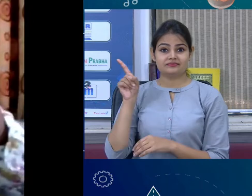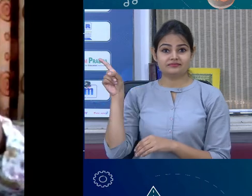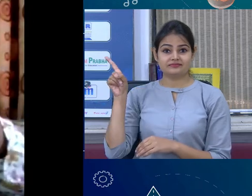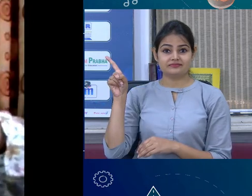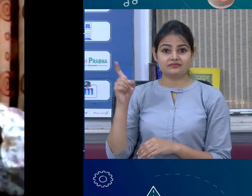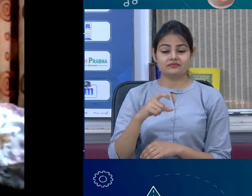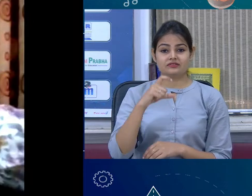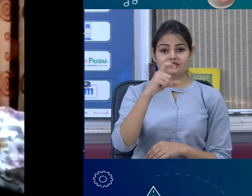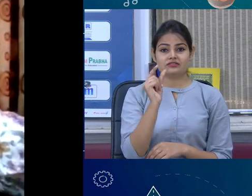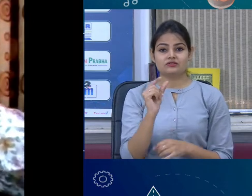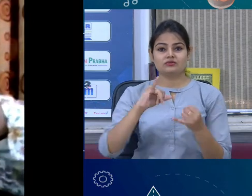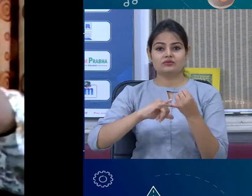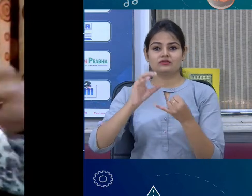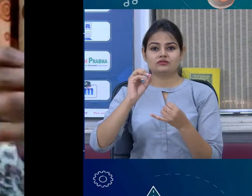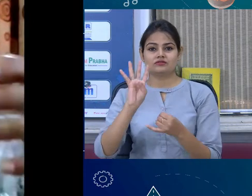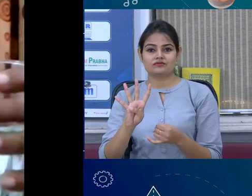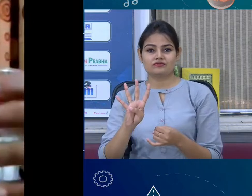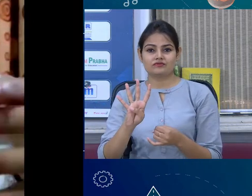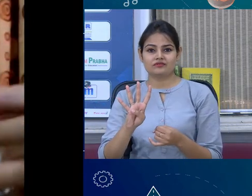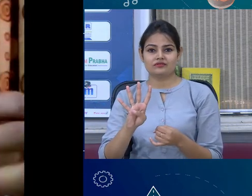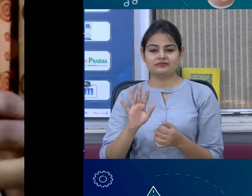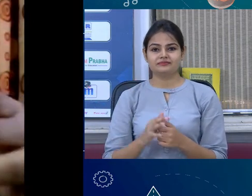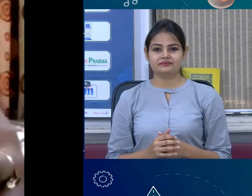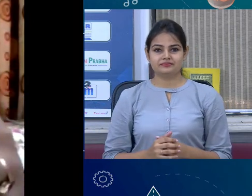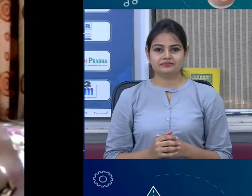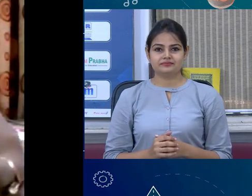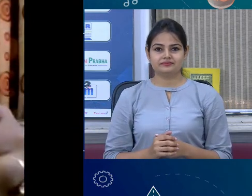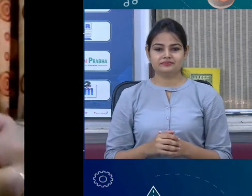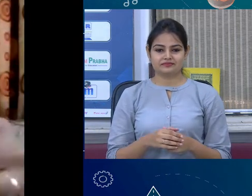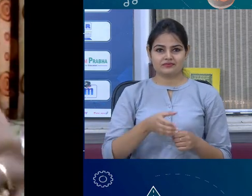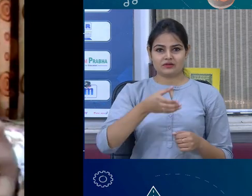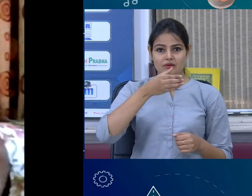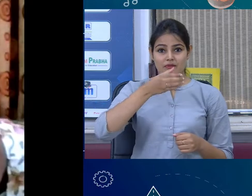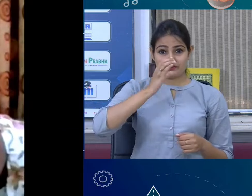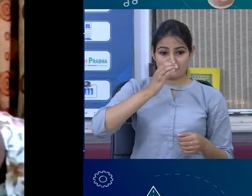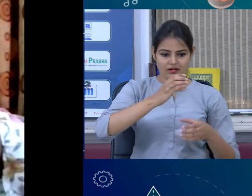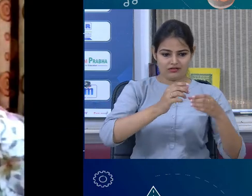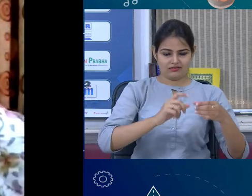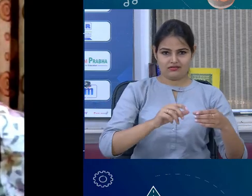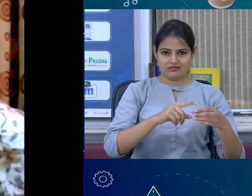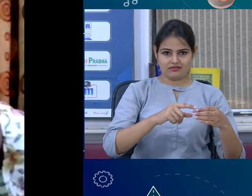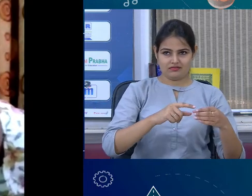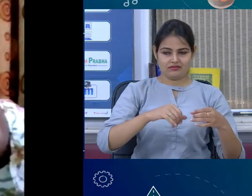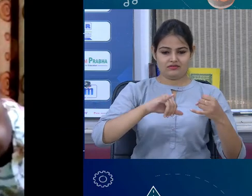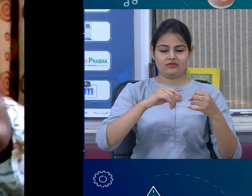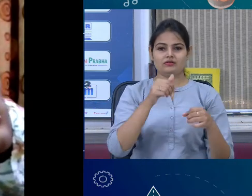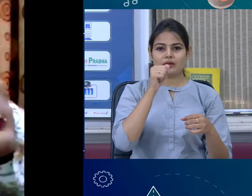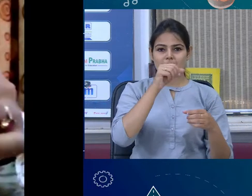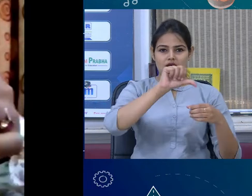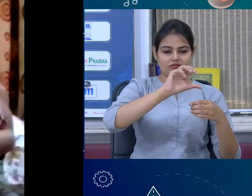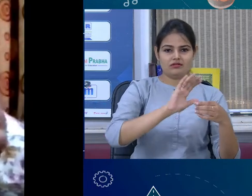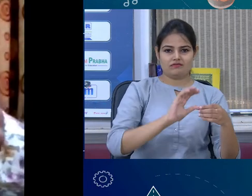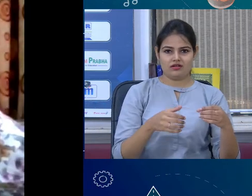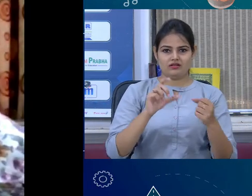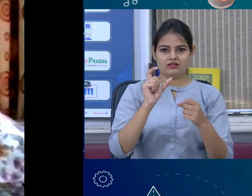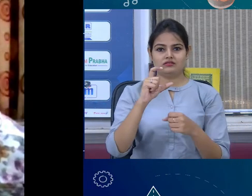copper sulphate, I have a little bit copper sulphate. I am taking it in water, and I am making a solution